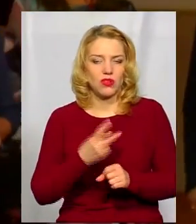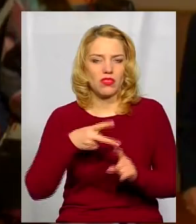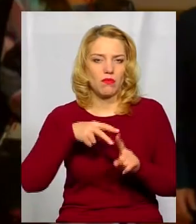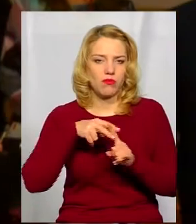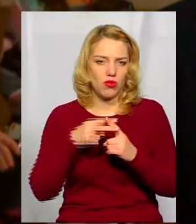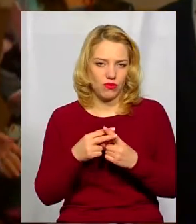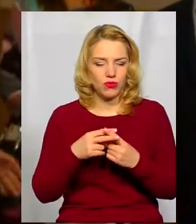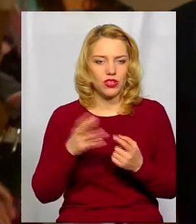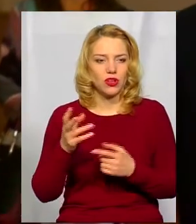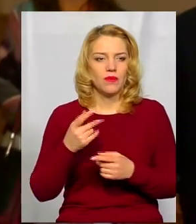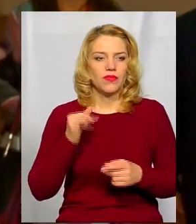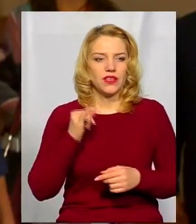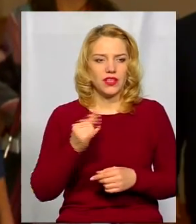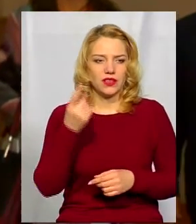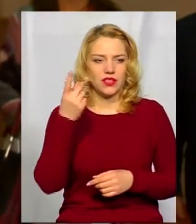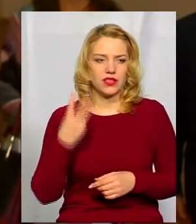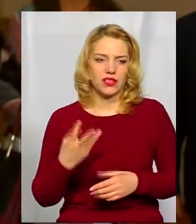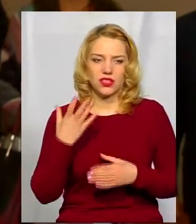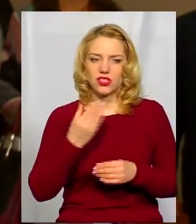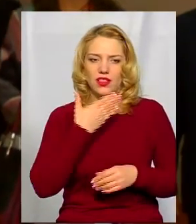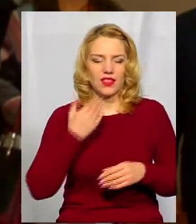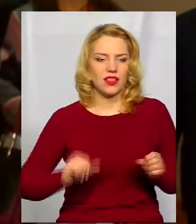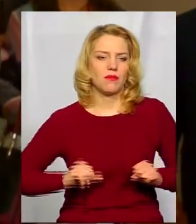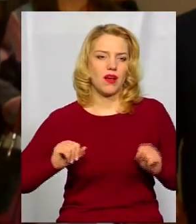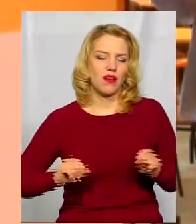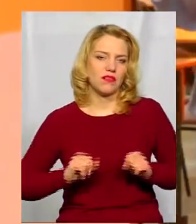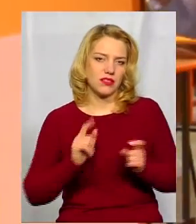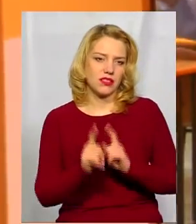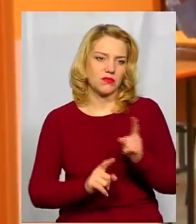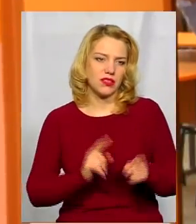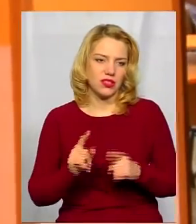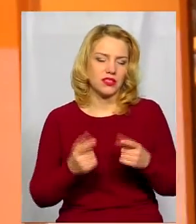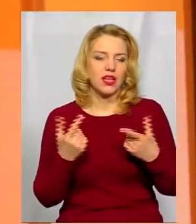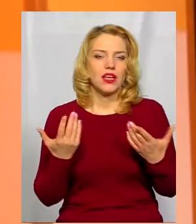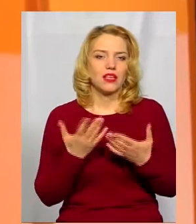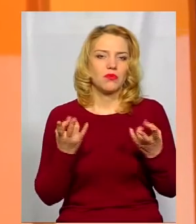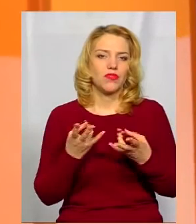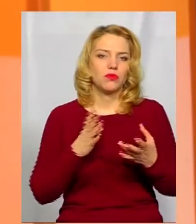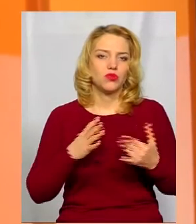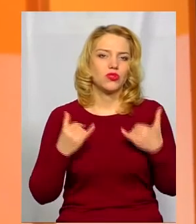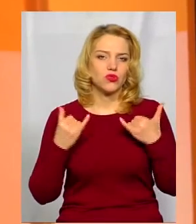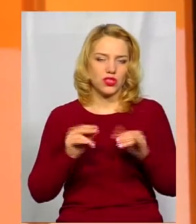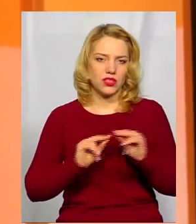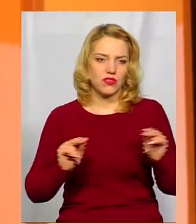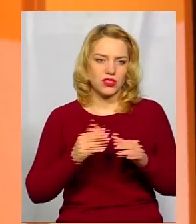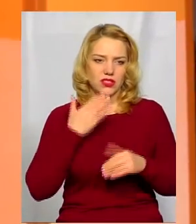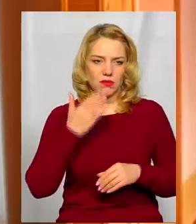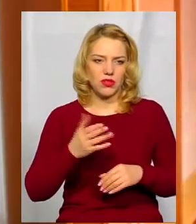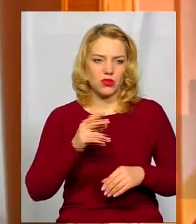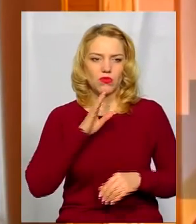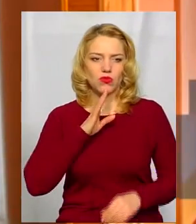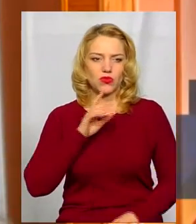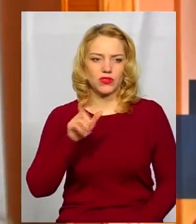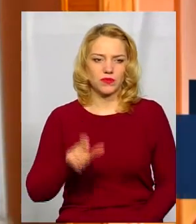імітує оцю роботу. Третина і не намагалася змінитися. Яким має бути сучасний вчитель, запитуємо ученицю гімназії.